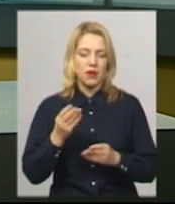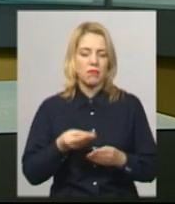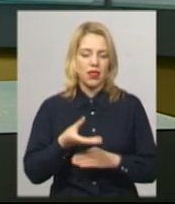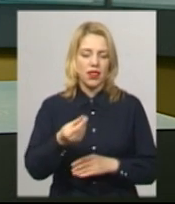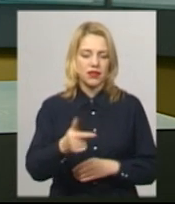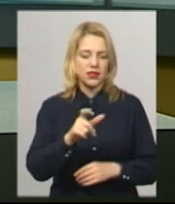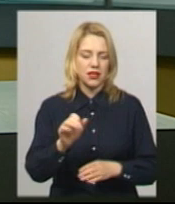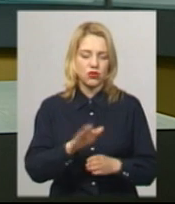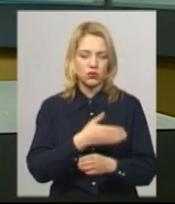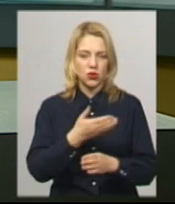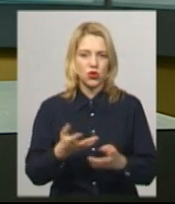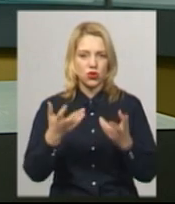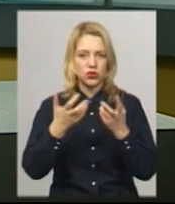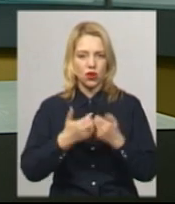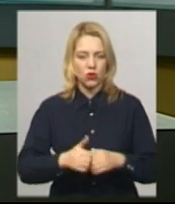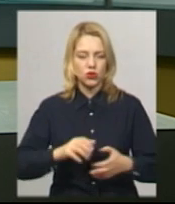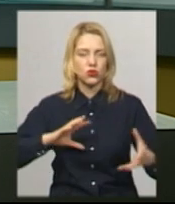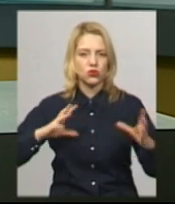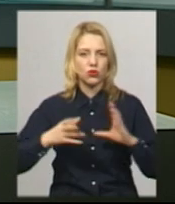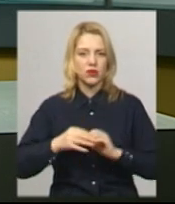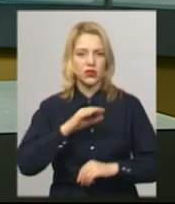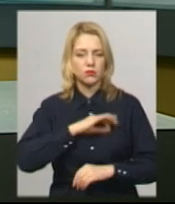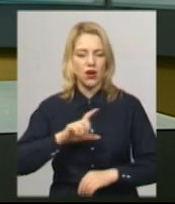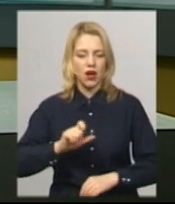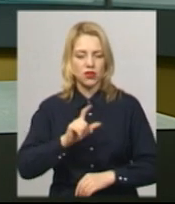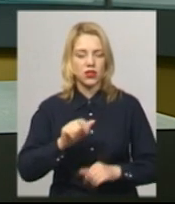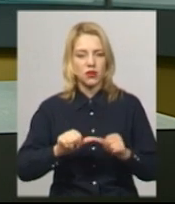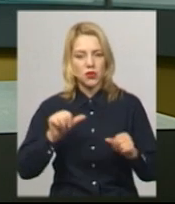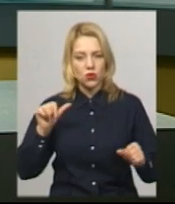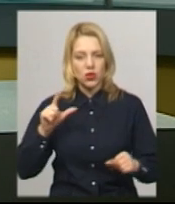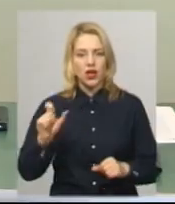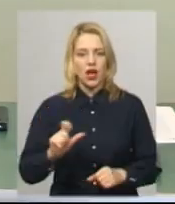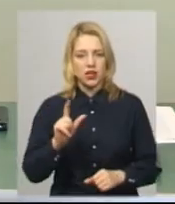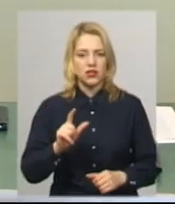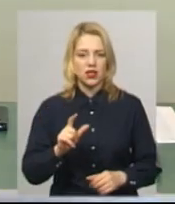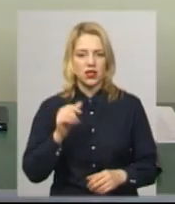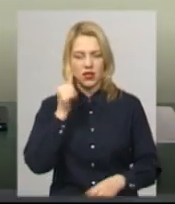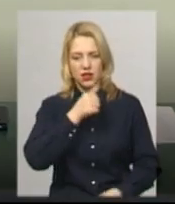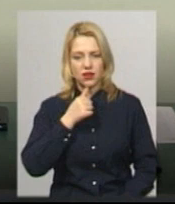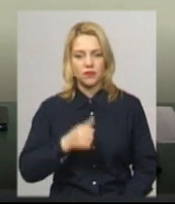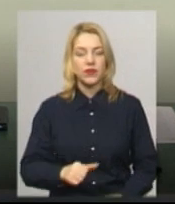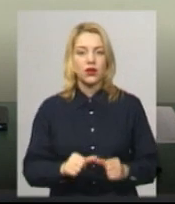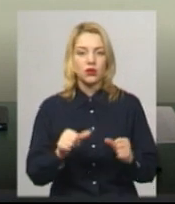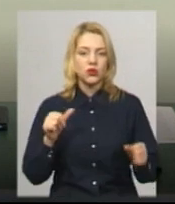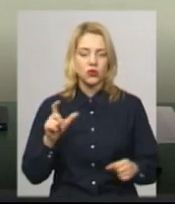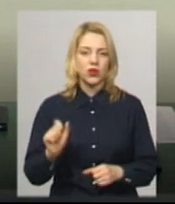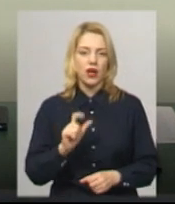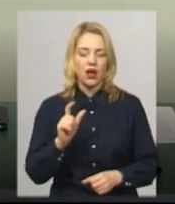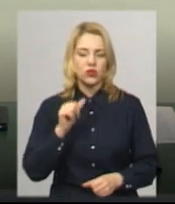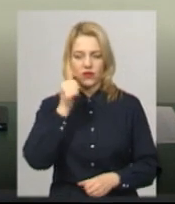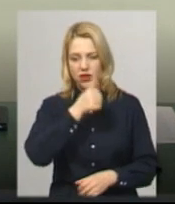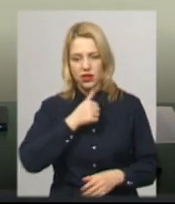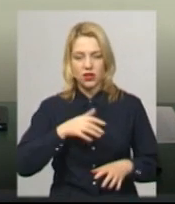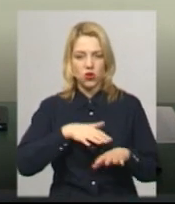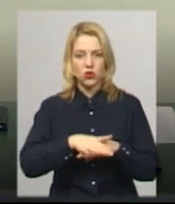розраховується шляхом сумарного споживання газу за минулий газовий рік. Минулий газовий рік розраховується